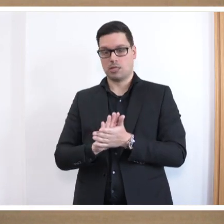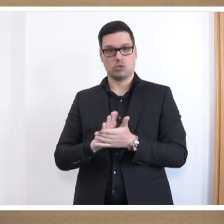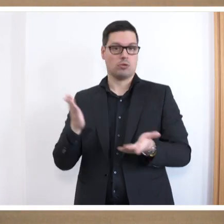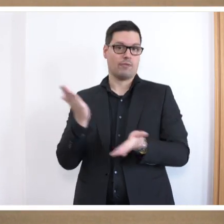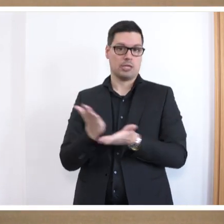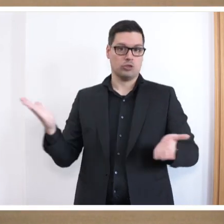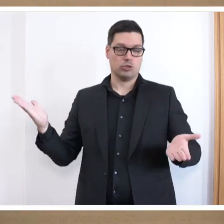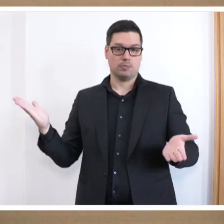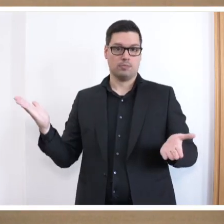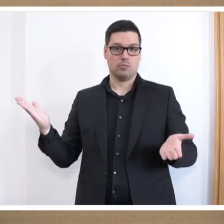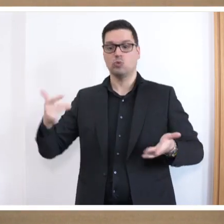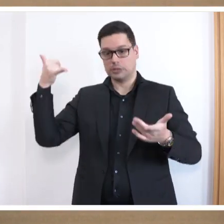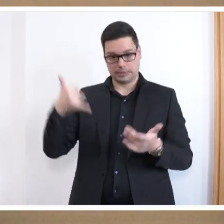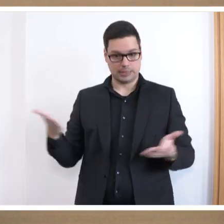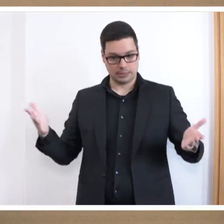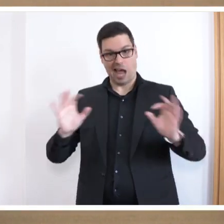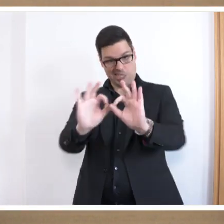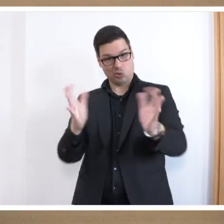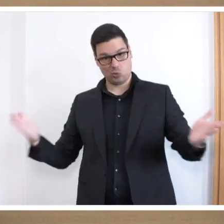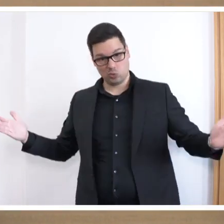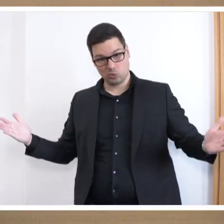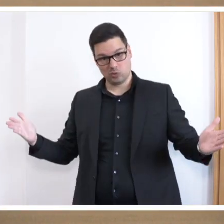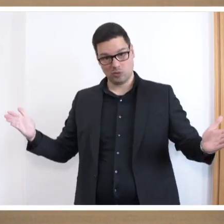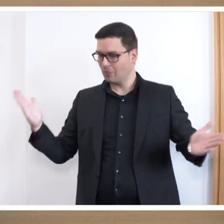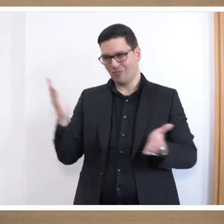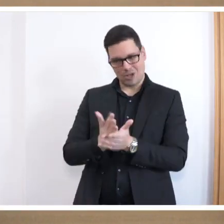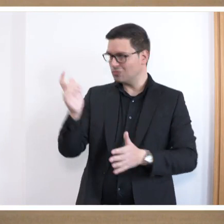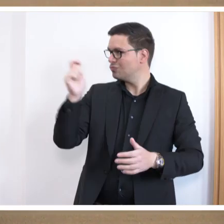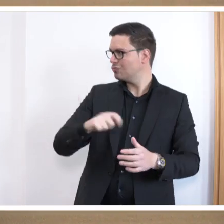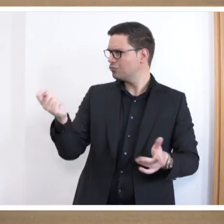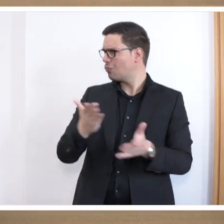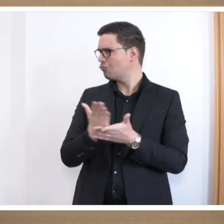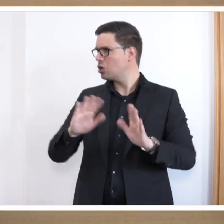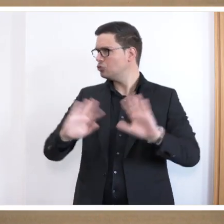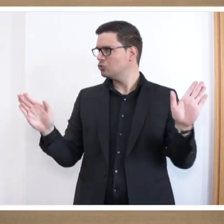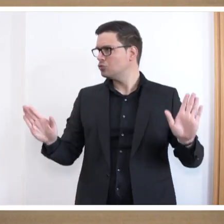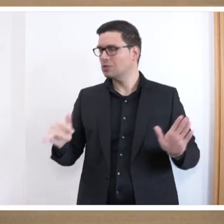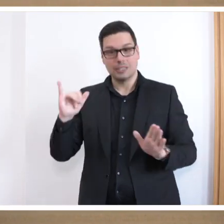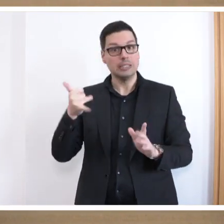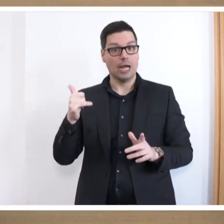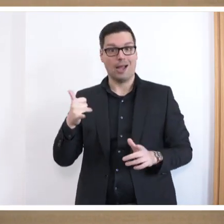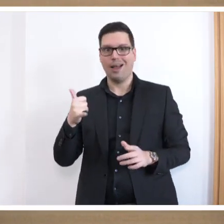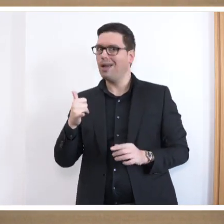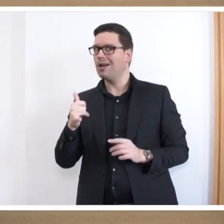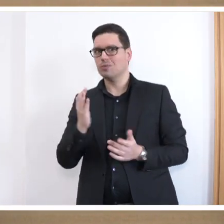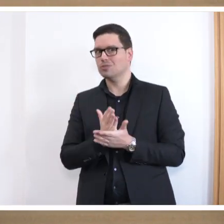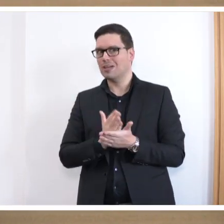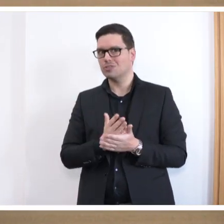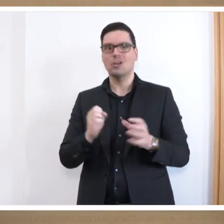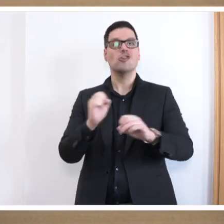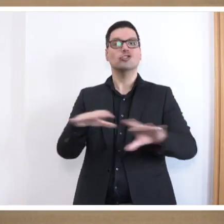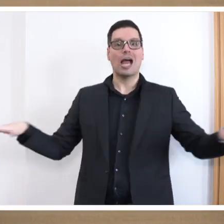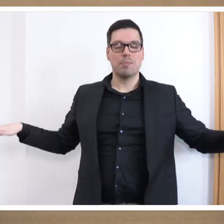Und nun? Alles gut? Zurück zur Tagesordnung? War da noch was? Ja, da war noch was. Ein Scherbenhaufen.